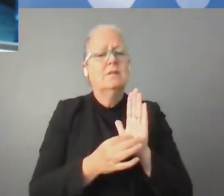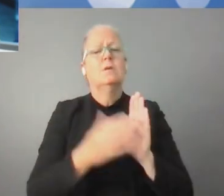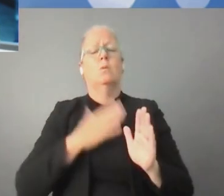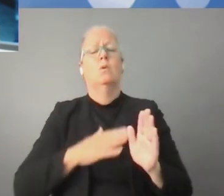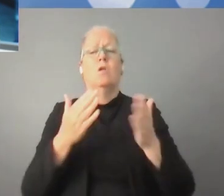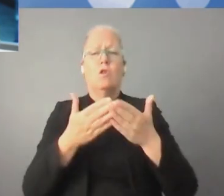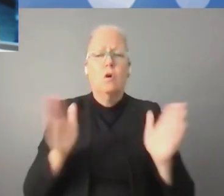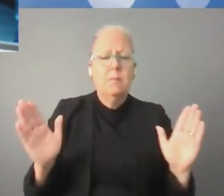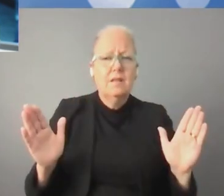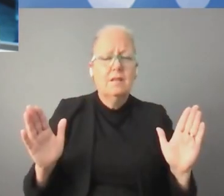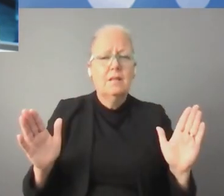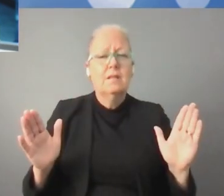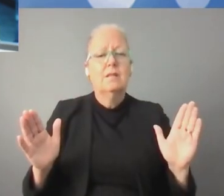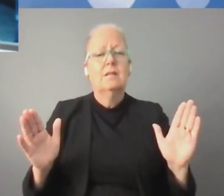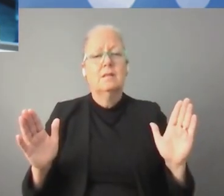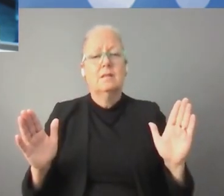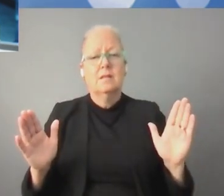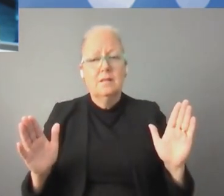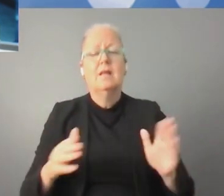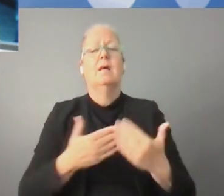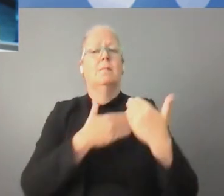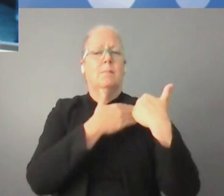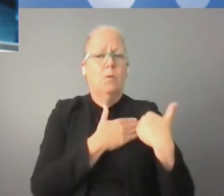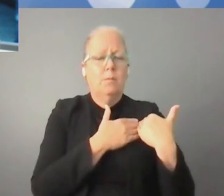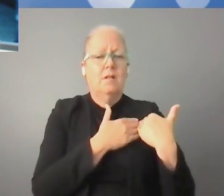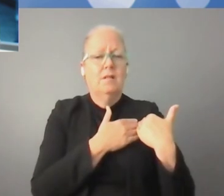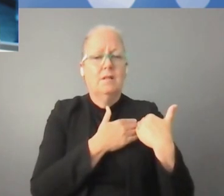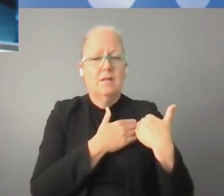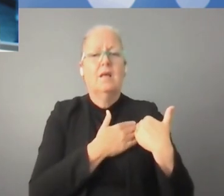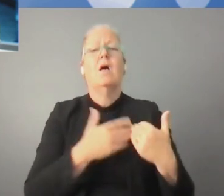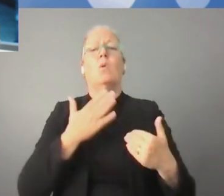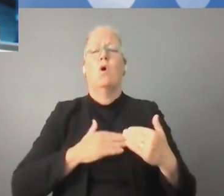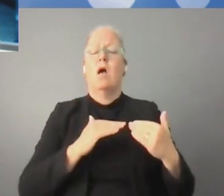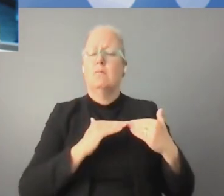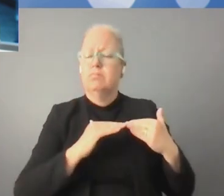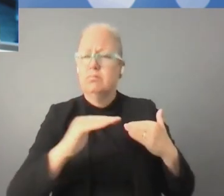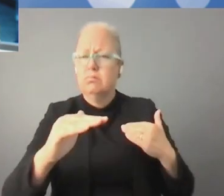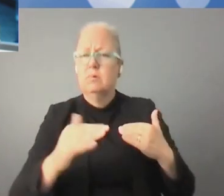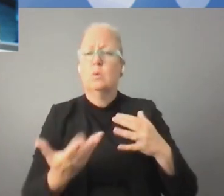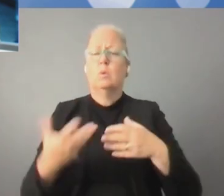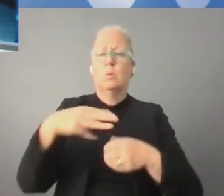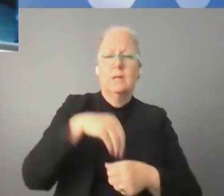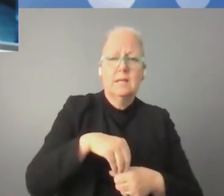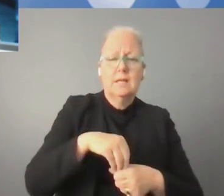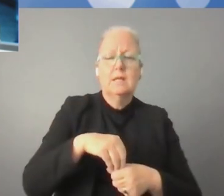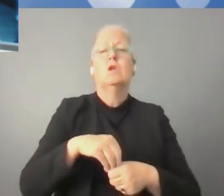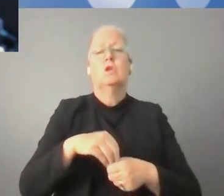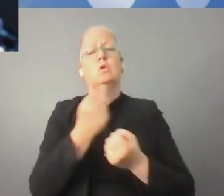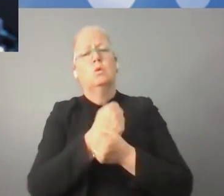والجامعات والسندوق. وتشير هذه القواعد إلى أهم القيم مثل الشفافية